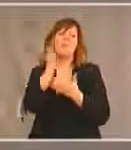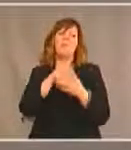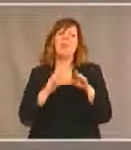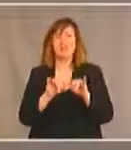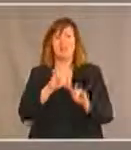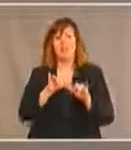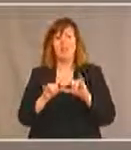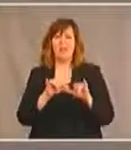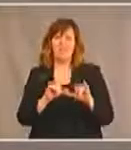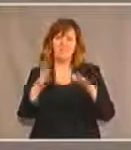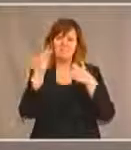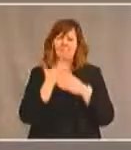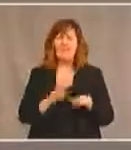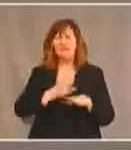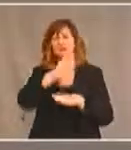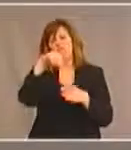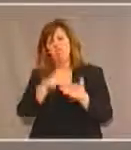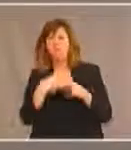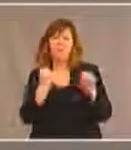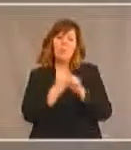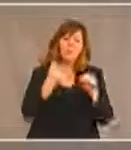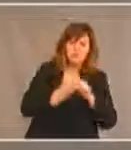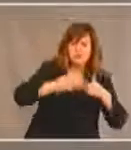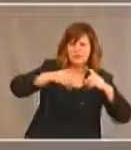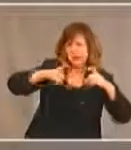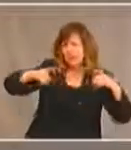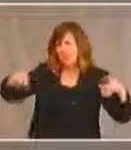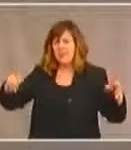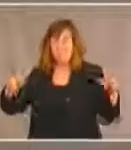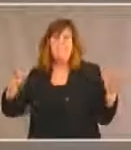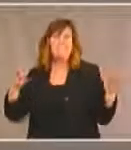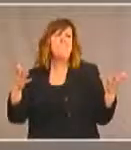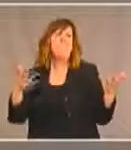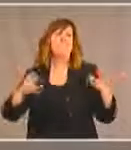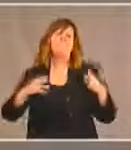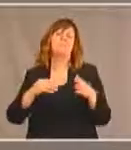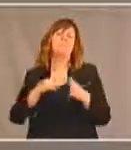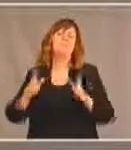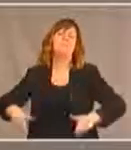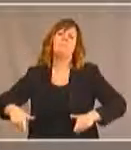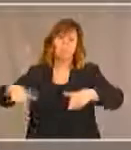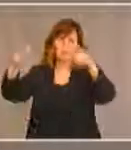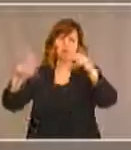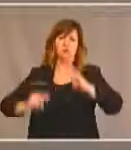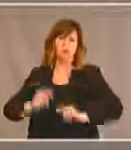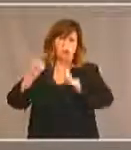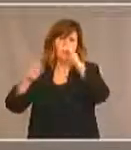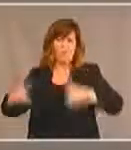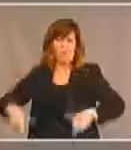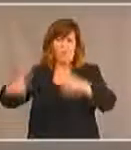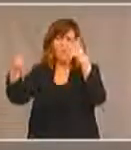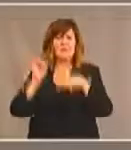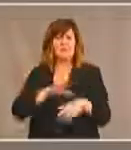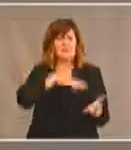si l'on conçoit tous les produits et le milieu bâti afin d'être